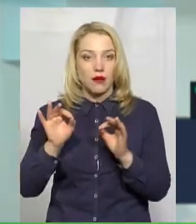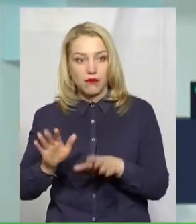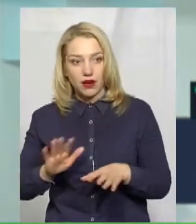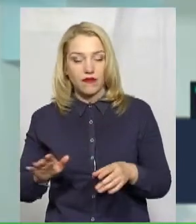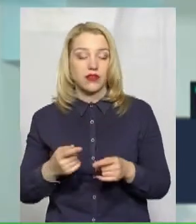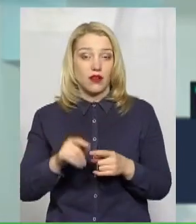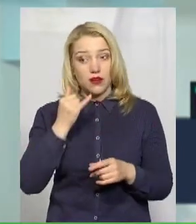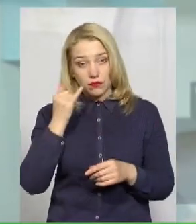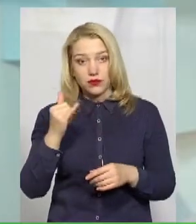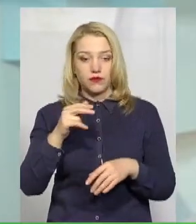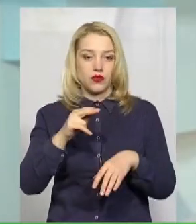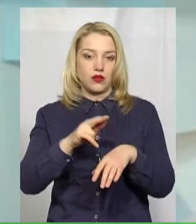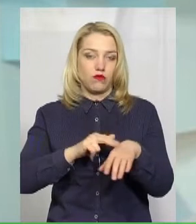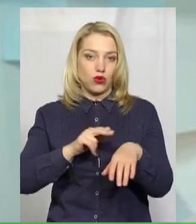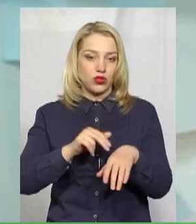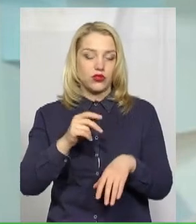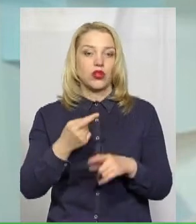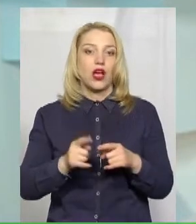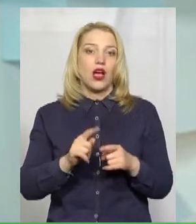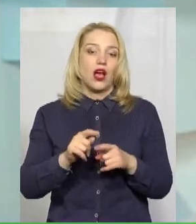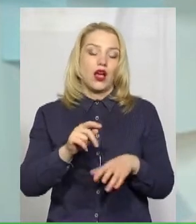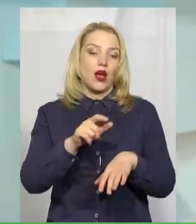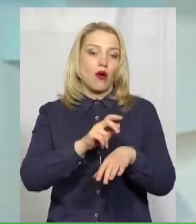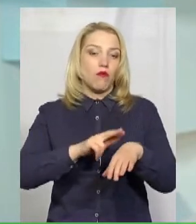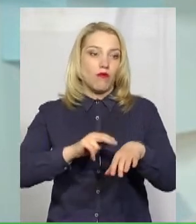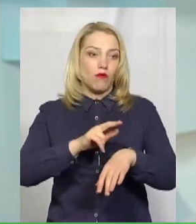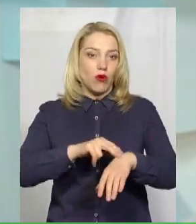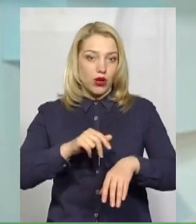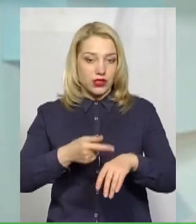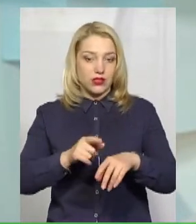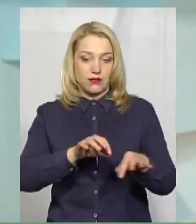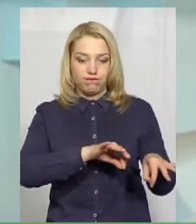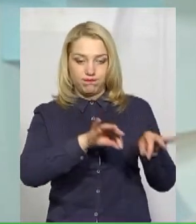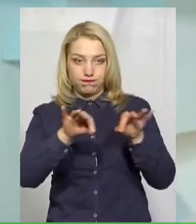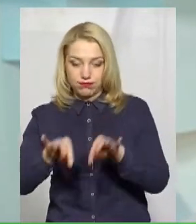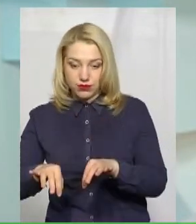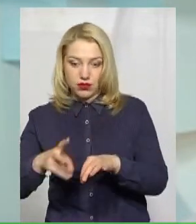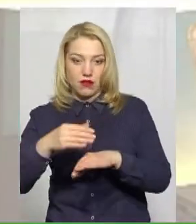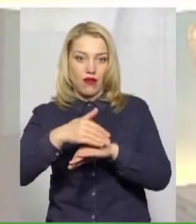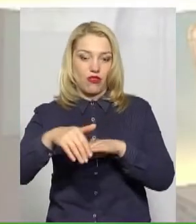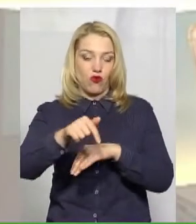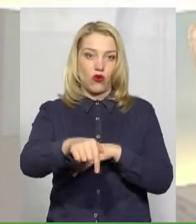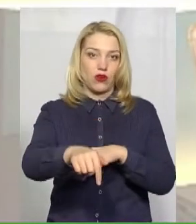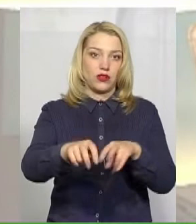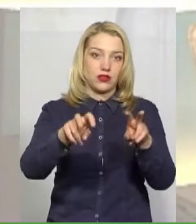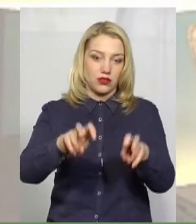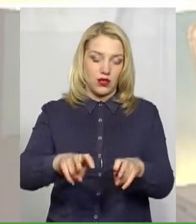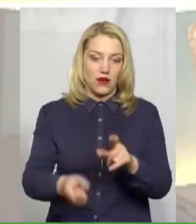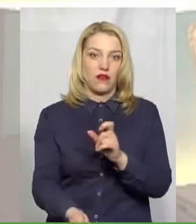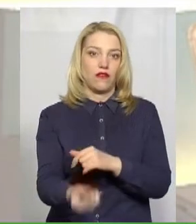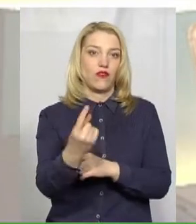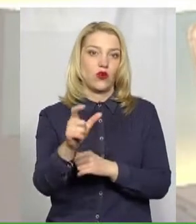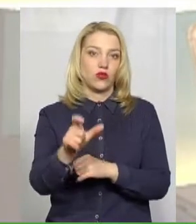на лінію 102. Так, патрульні одразу прибули на місце події, та виявили даного громадянина, який знаходиться на вулиці, тобто у дворі будинку. Наскільки активно